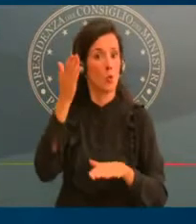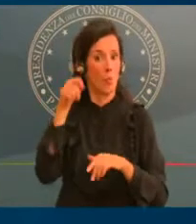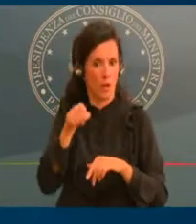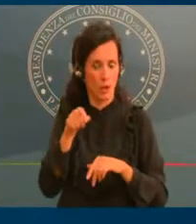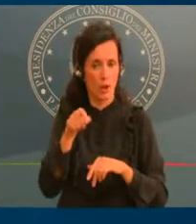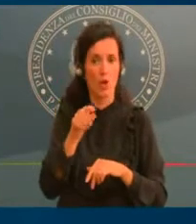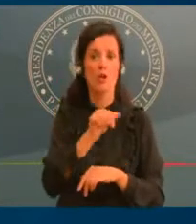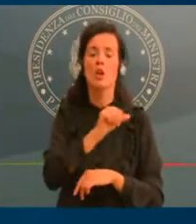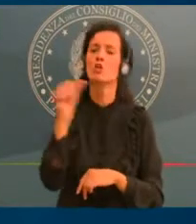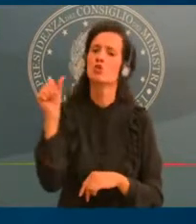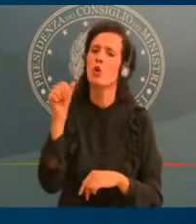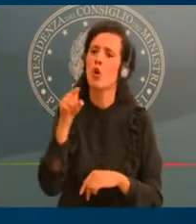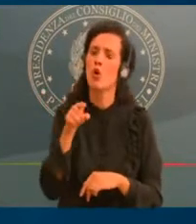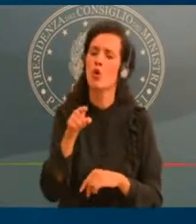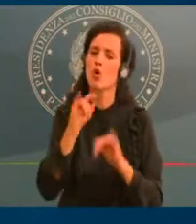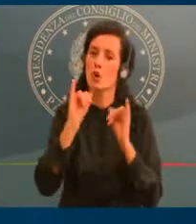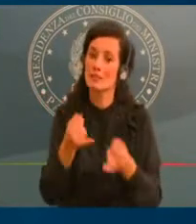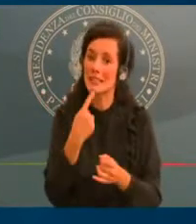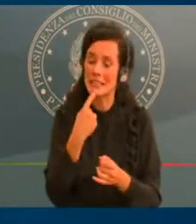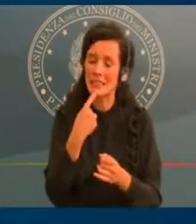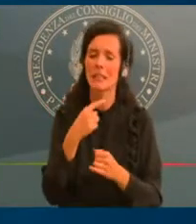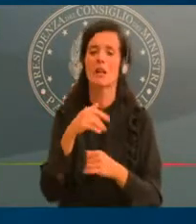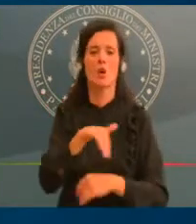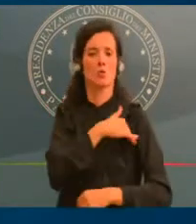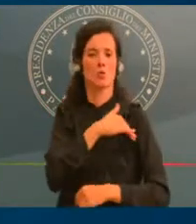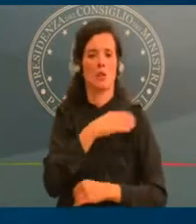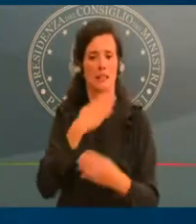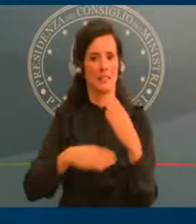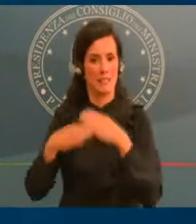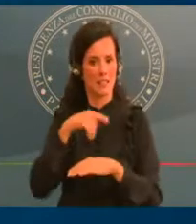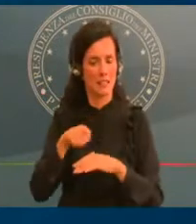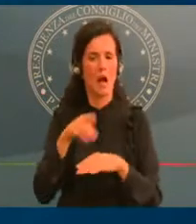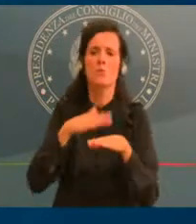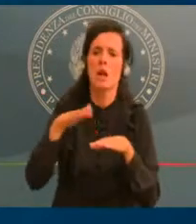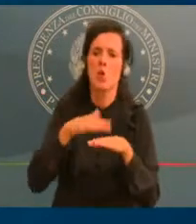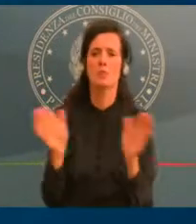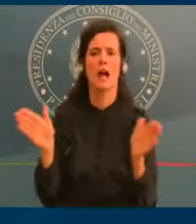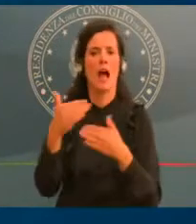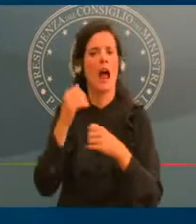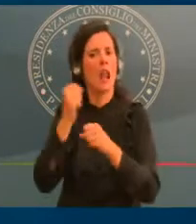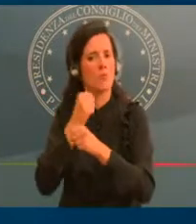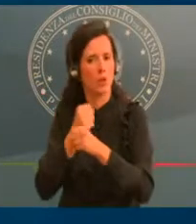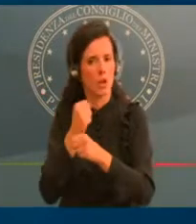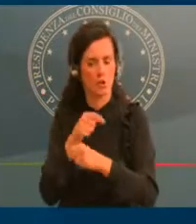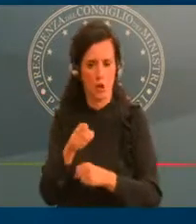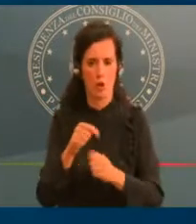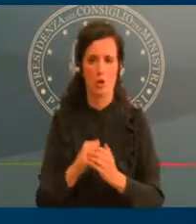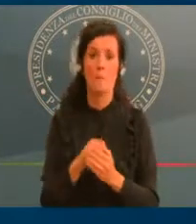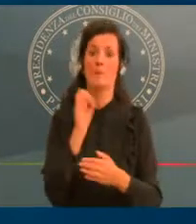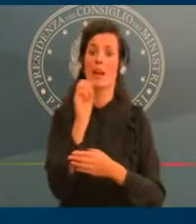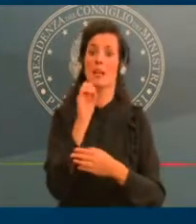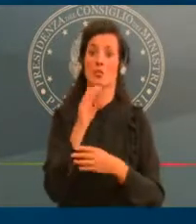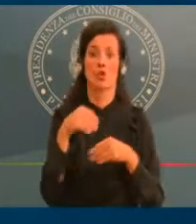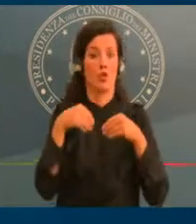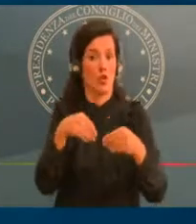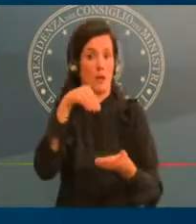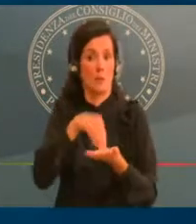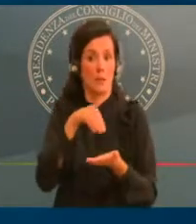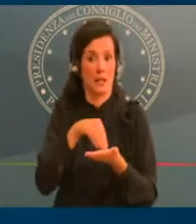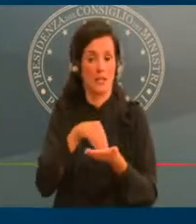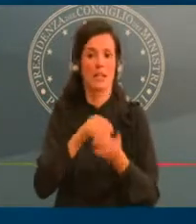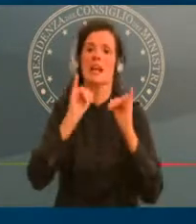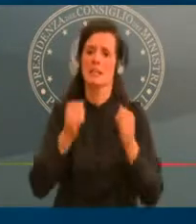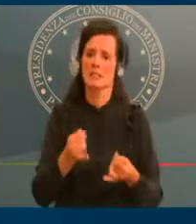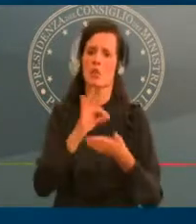Le lezioni in presenza rimangono per le scuole dell'infanzia, scuole elementari e scuole medie. Le attività didattiche e le università si